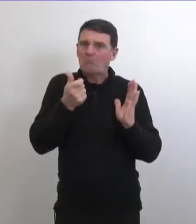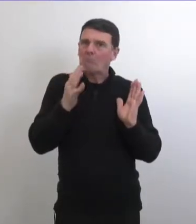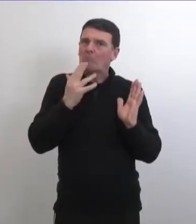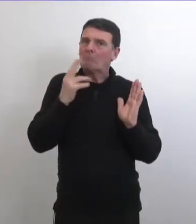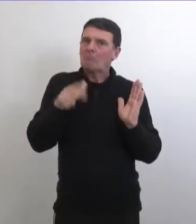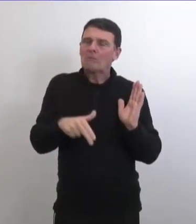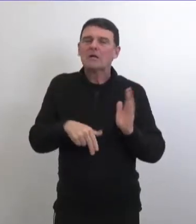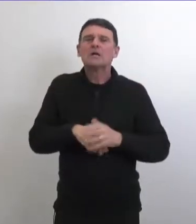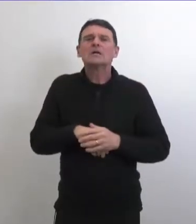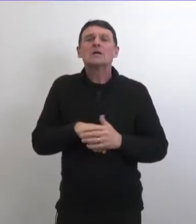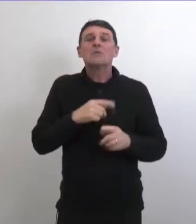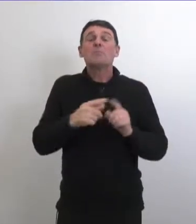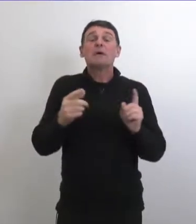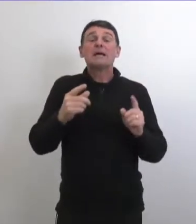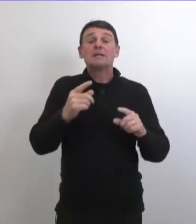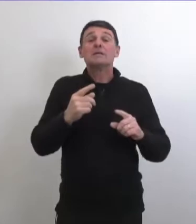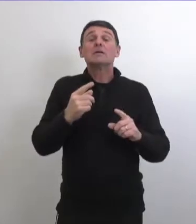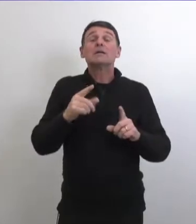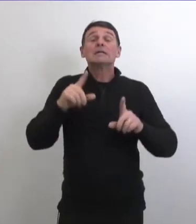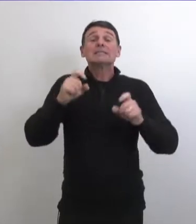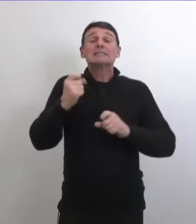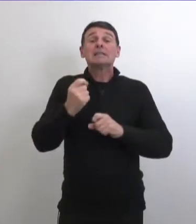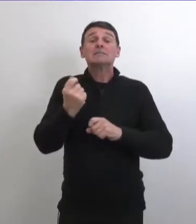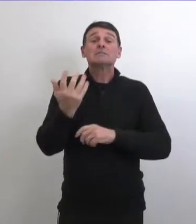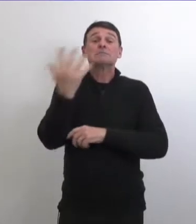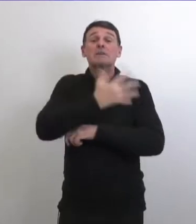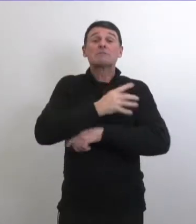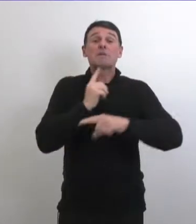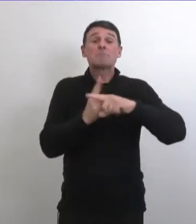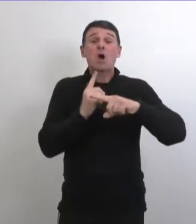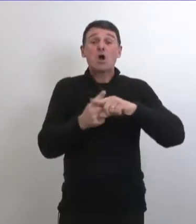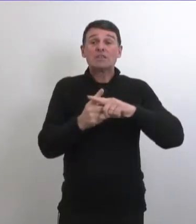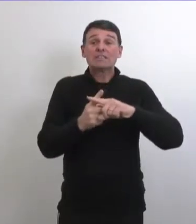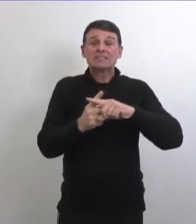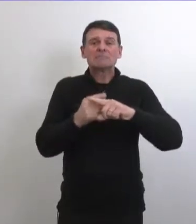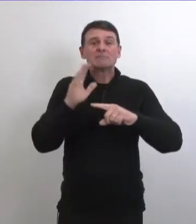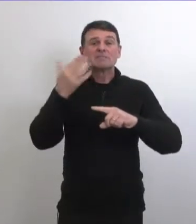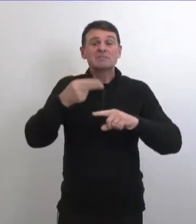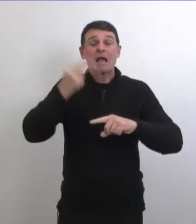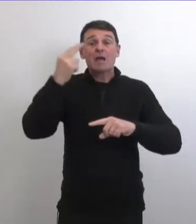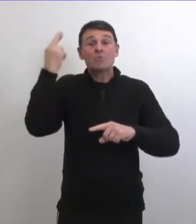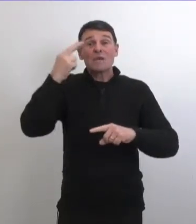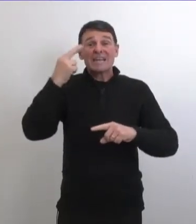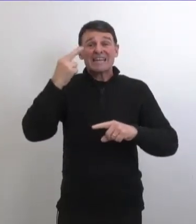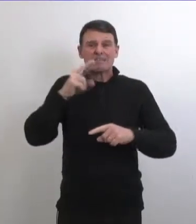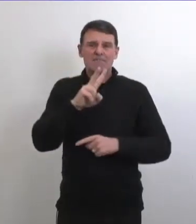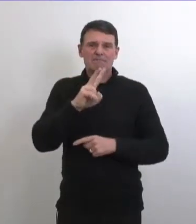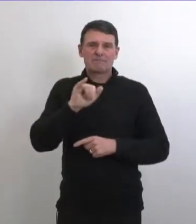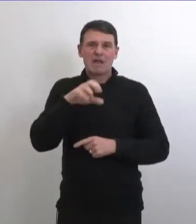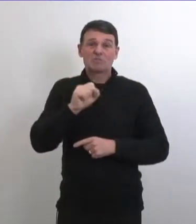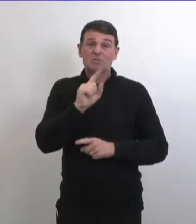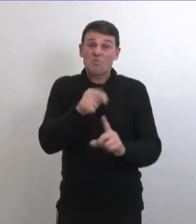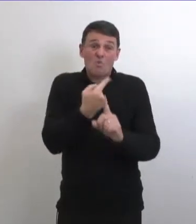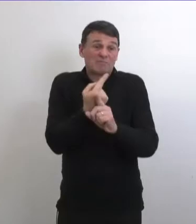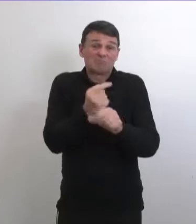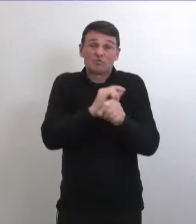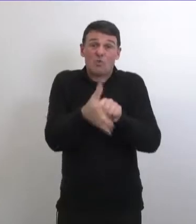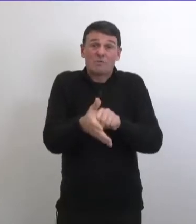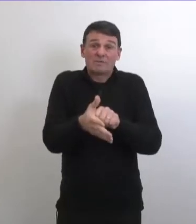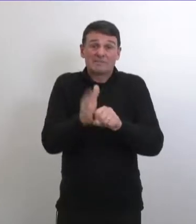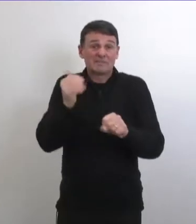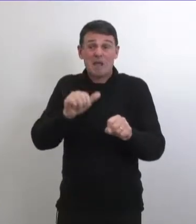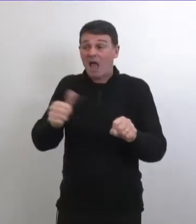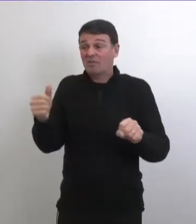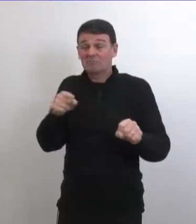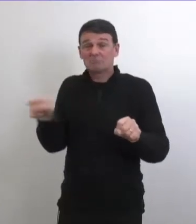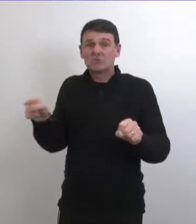circulent ce que l'on voit au niveau du taux de positivité c'est que ce test et ce taux est encore élevé parce